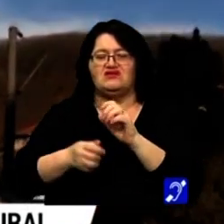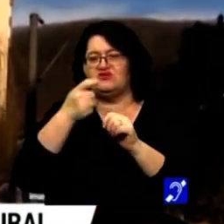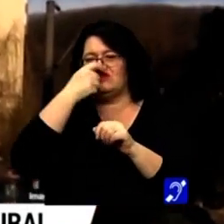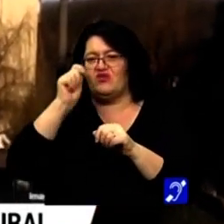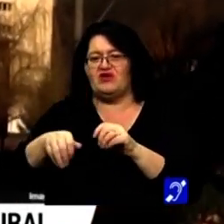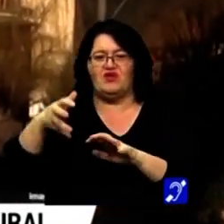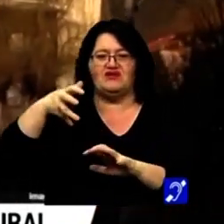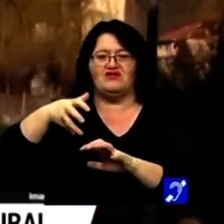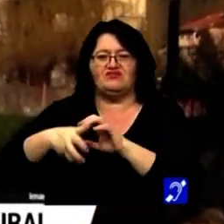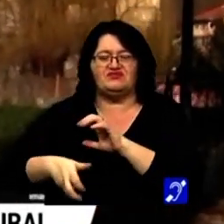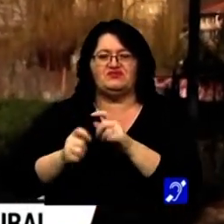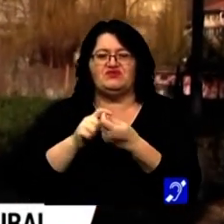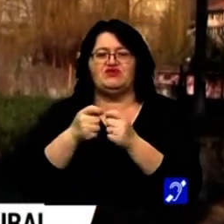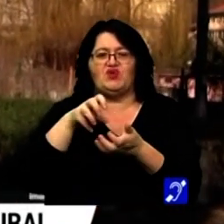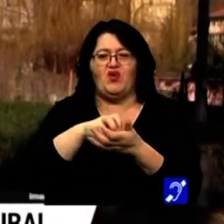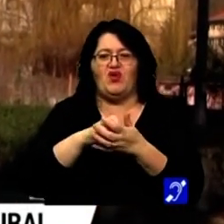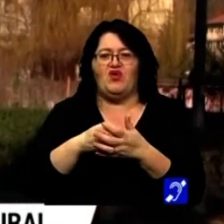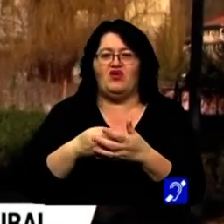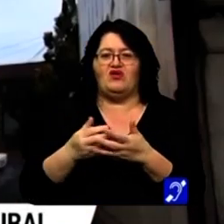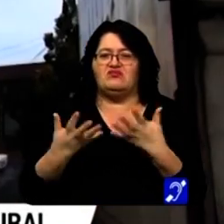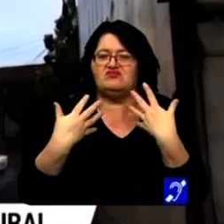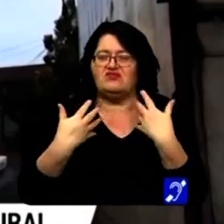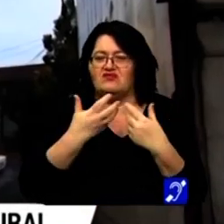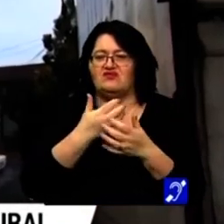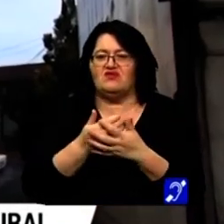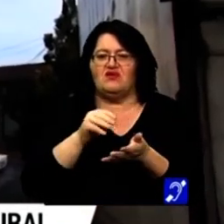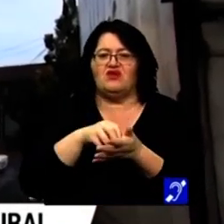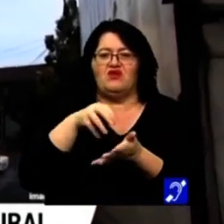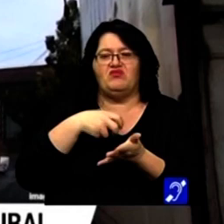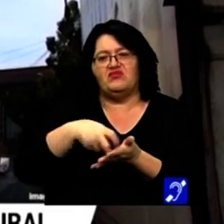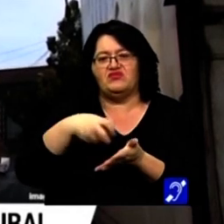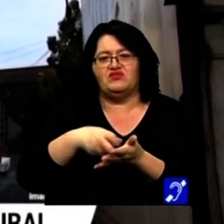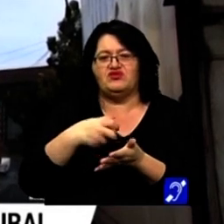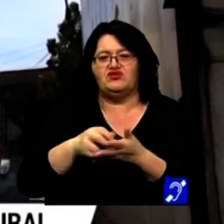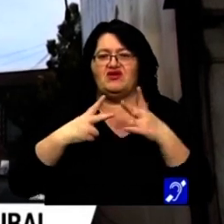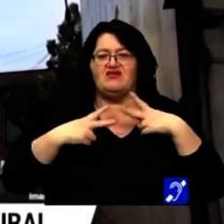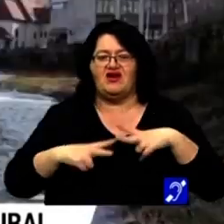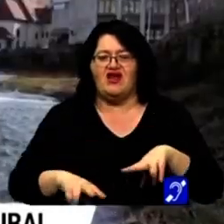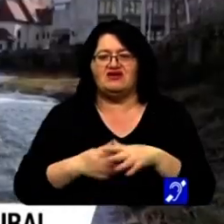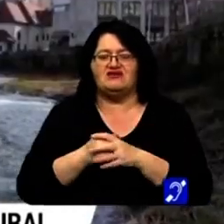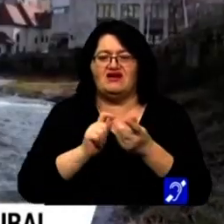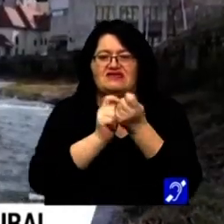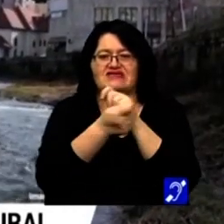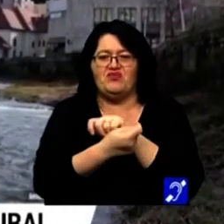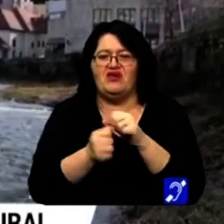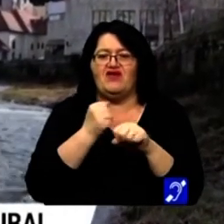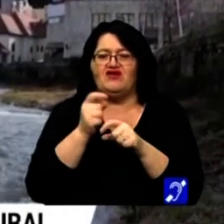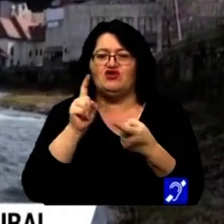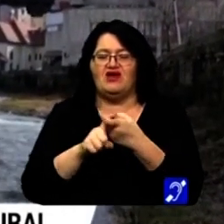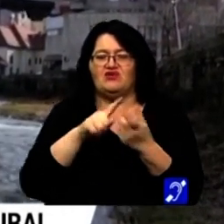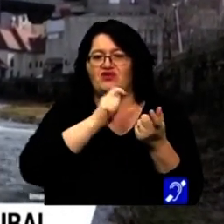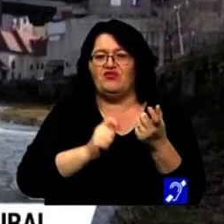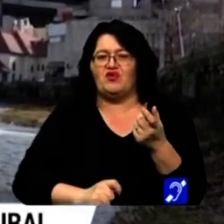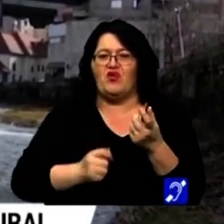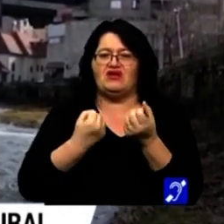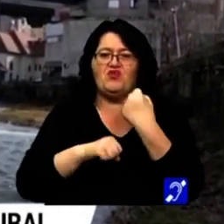abandonat și degradat într-un spațiu de belvedere cu acces pietonal și facilități de agrement. Reconversia acestuia face parte dintr